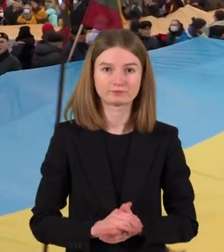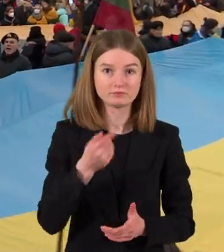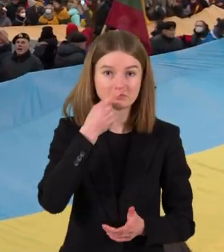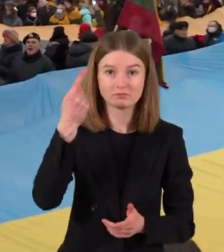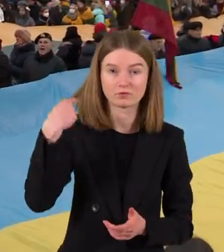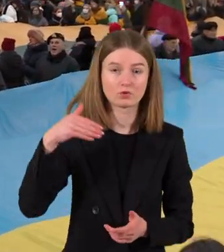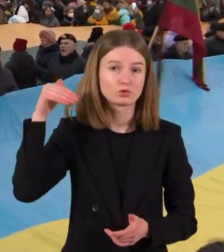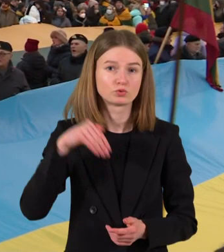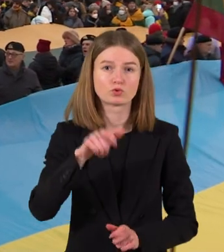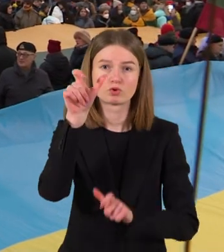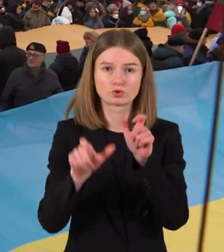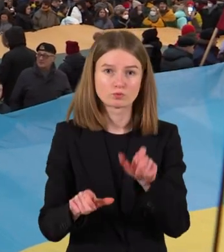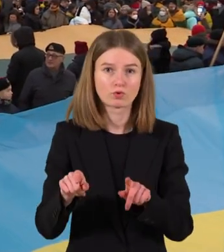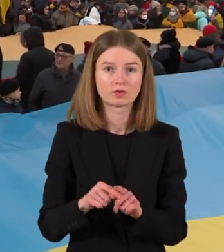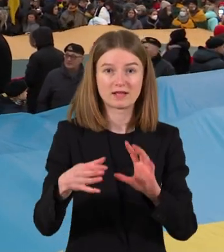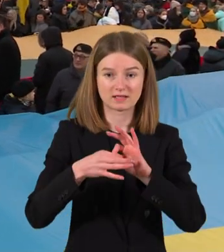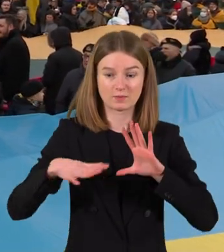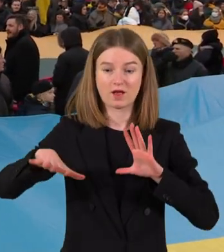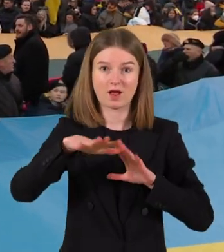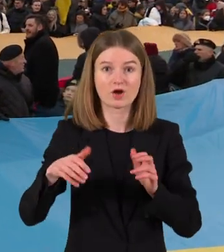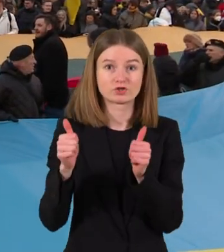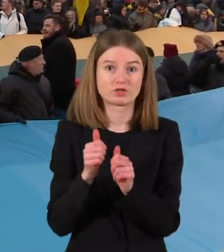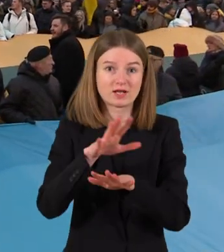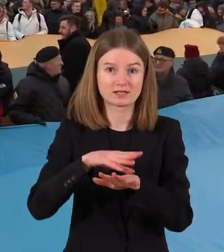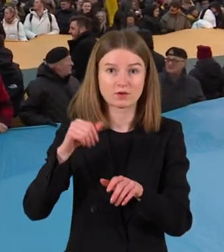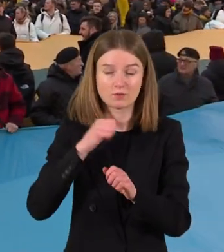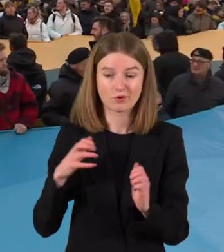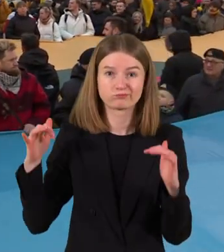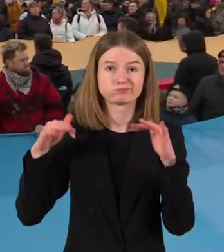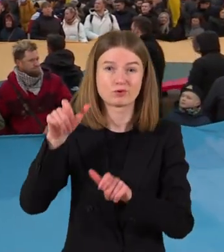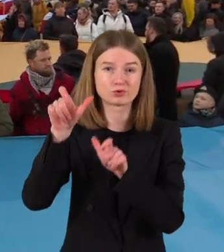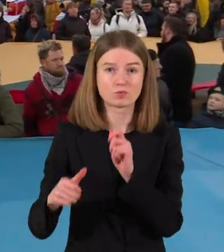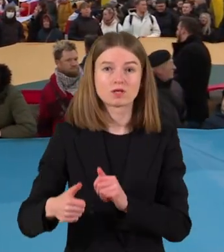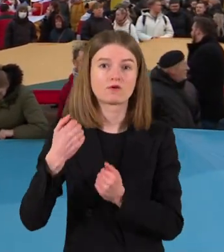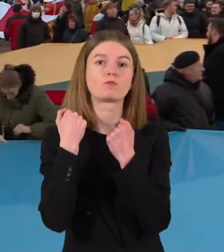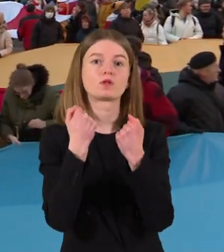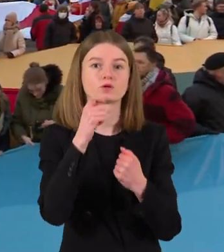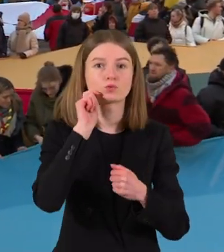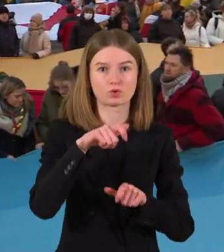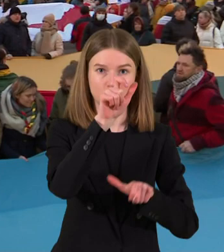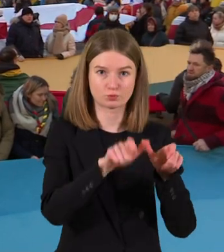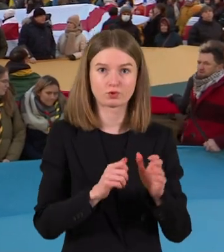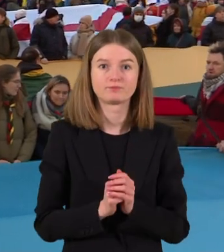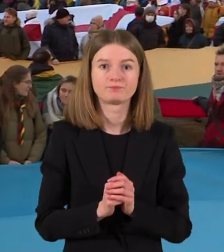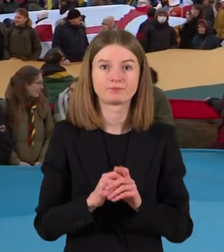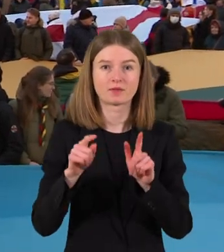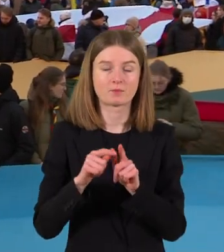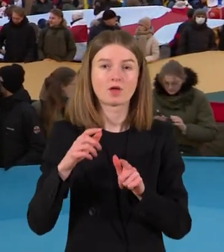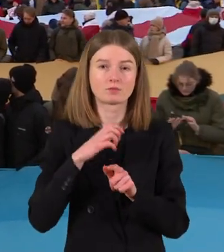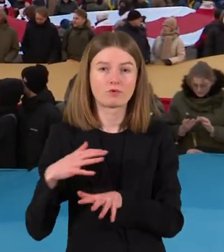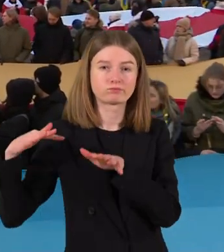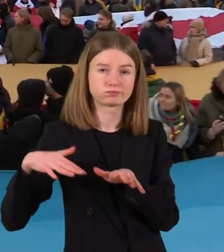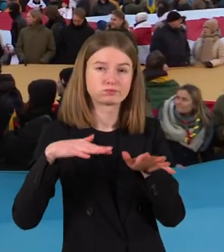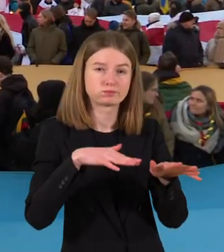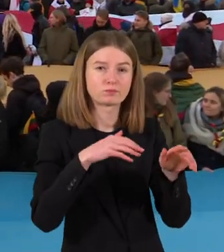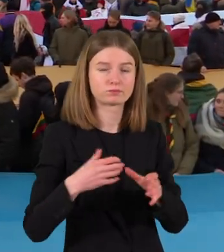tūkstančiam žmonių nepriklausomybės aikštėje prie Seimo susirinkusiems į Ukrainos palaikymo akciją ir iki Boriso Nemcovo skvero